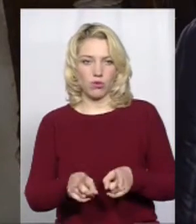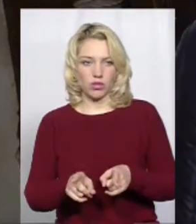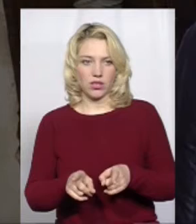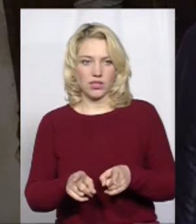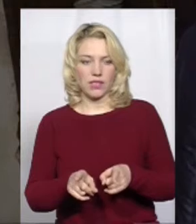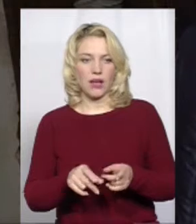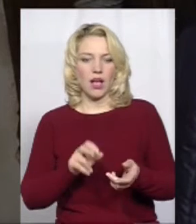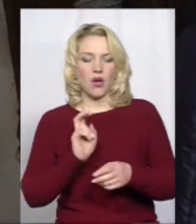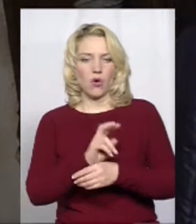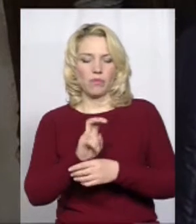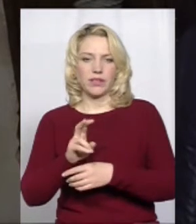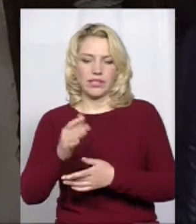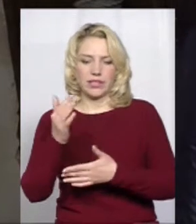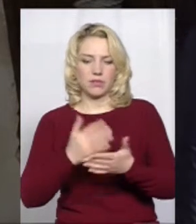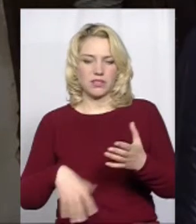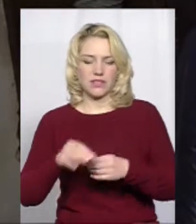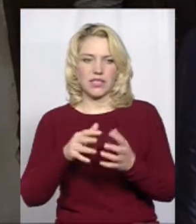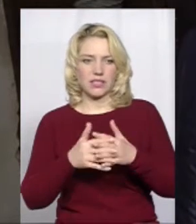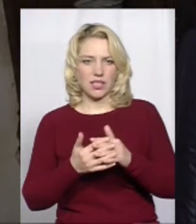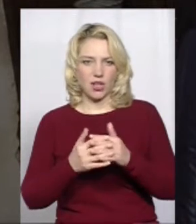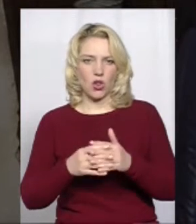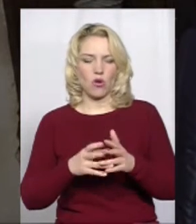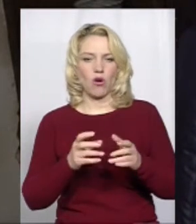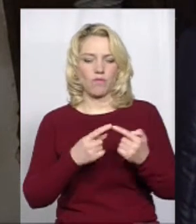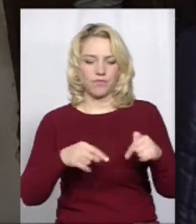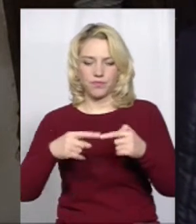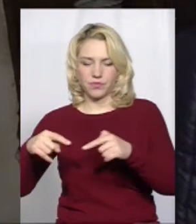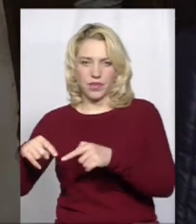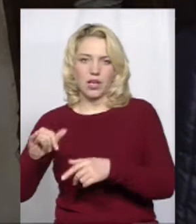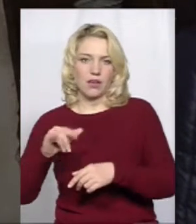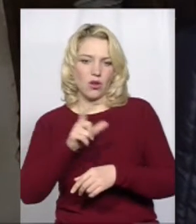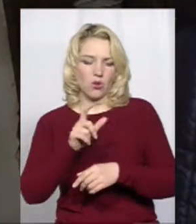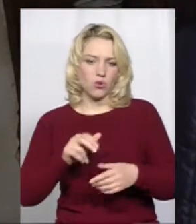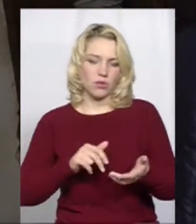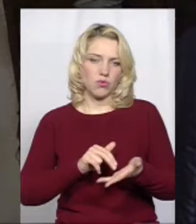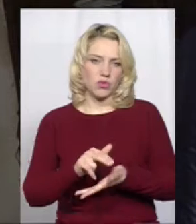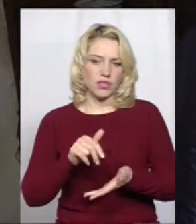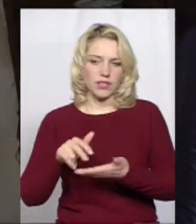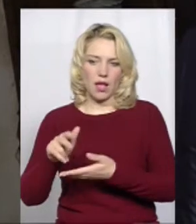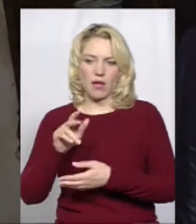обійти списками. Ми все село розбили на участки. Ці люди пройшлися по селу.